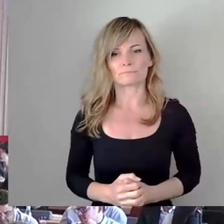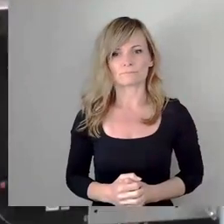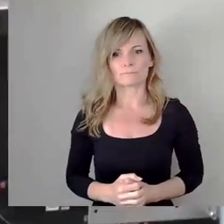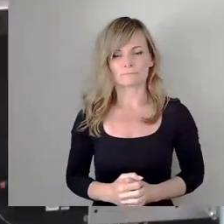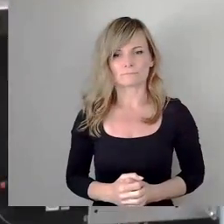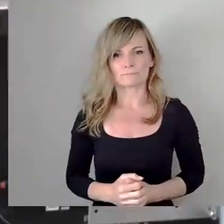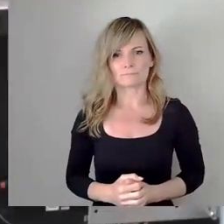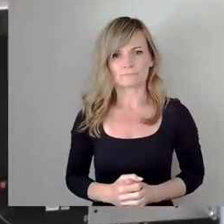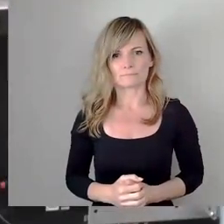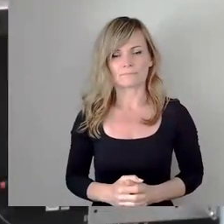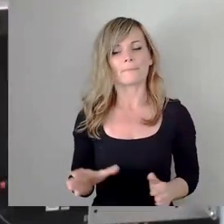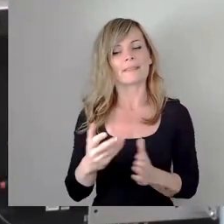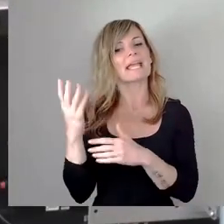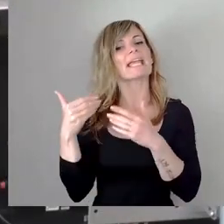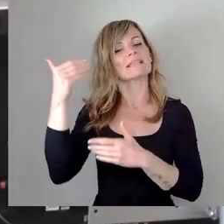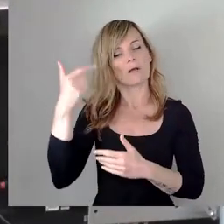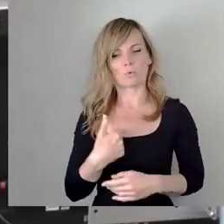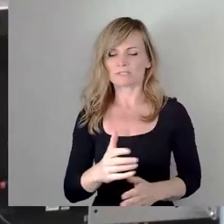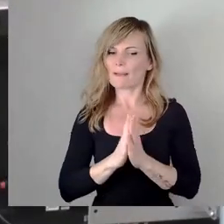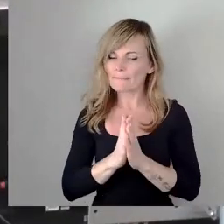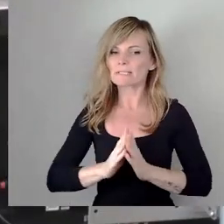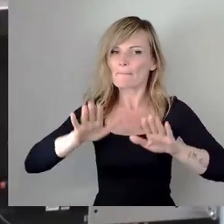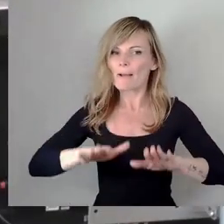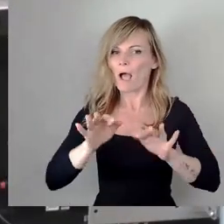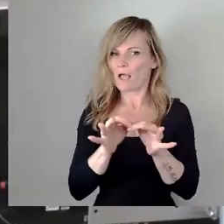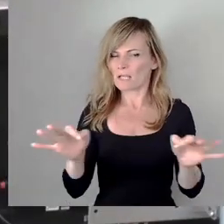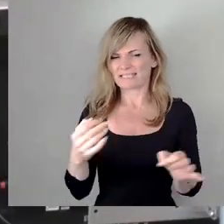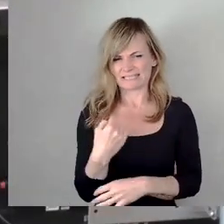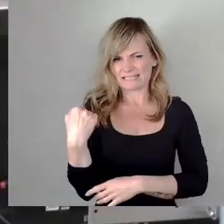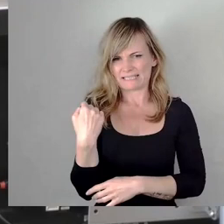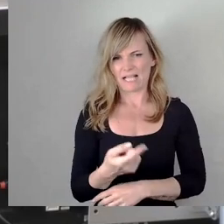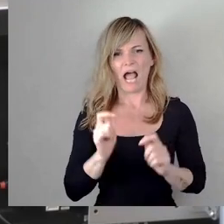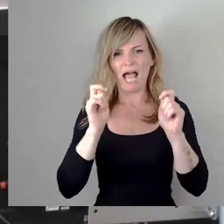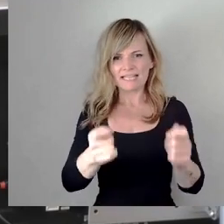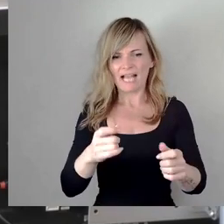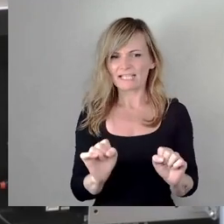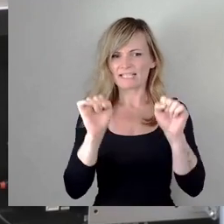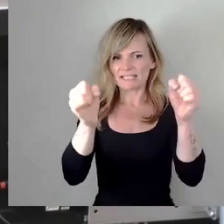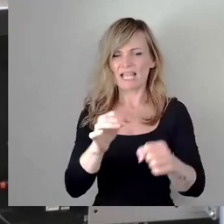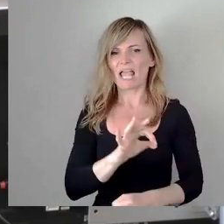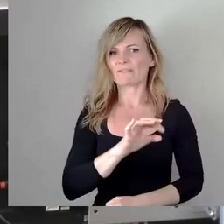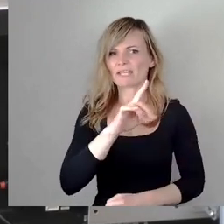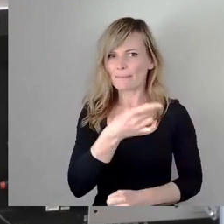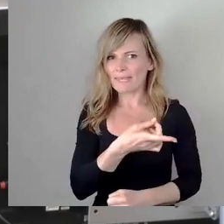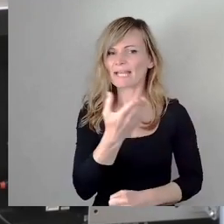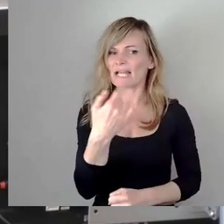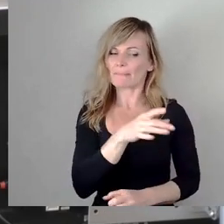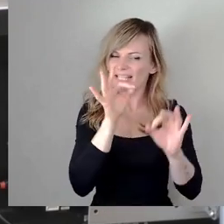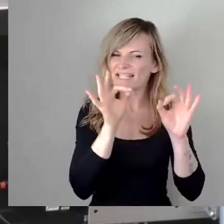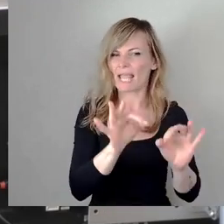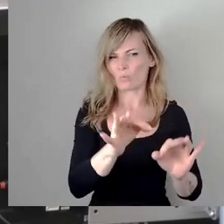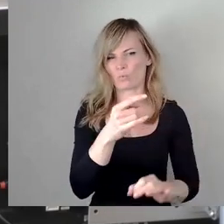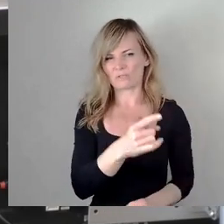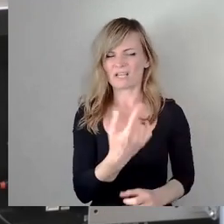Vor diesem Hintergrund bitte ich wirklich um Mäßigung. Ich fand diese Antragsinitiative der FDP seinerzeit sehr gut. Wir haben die breit